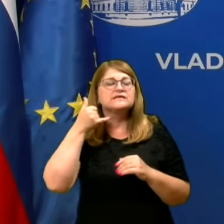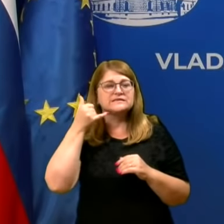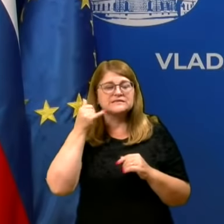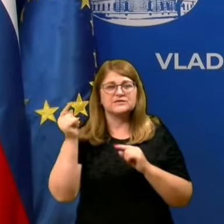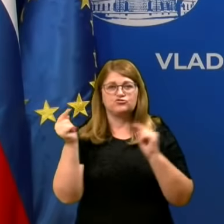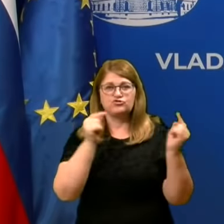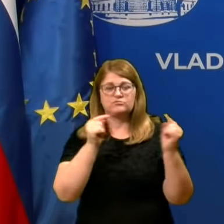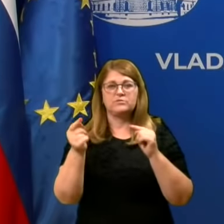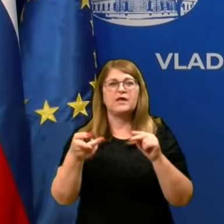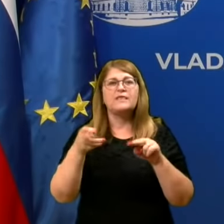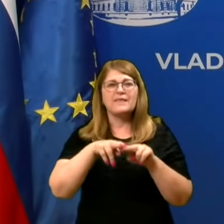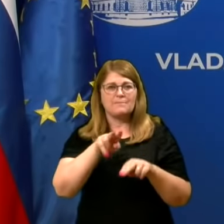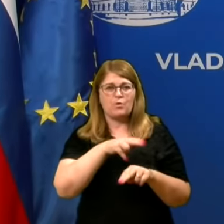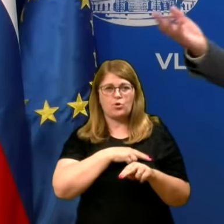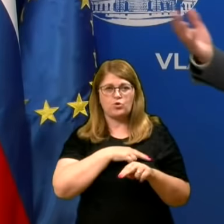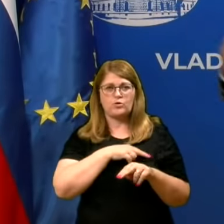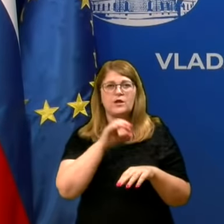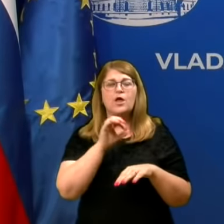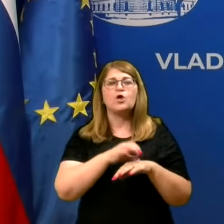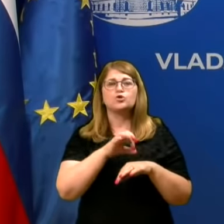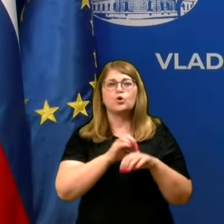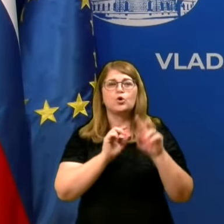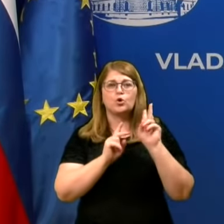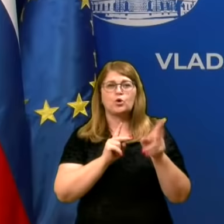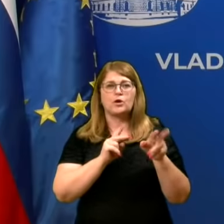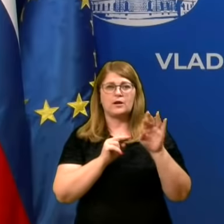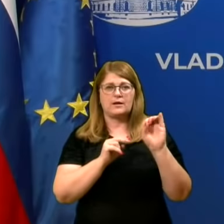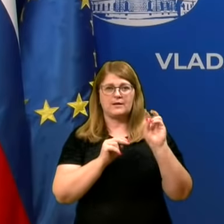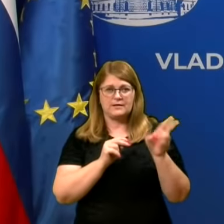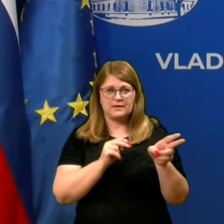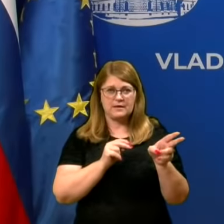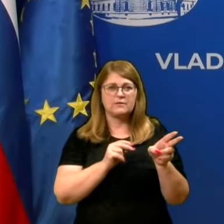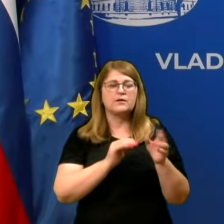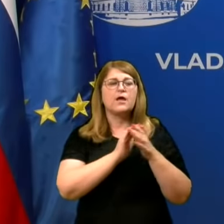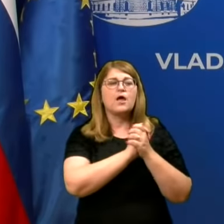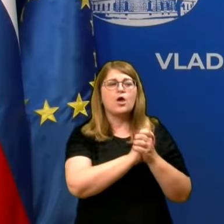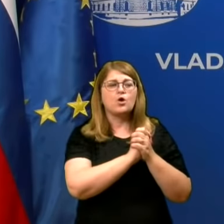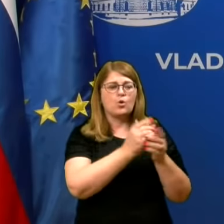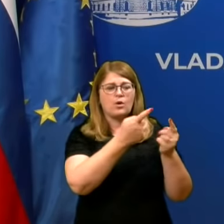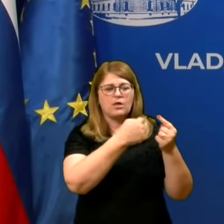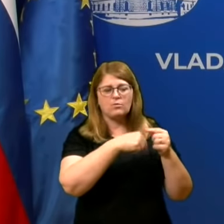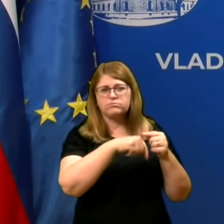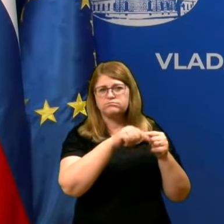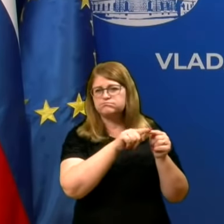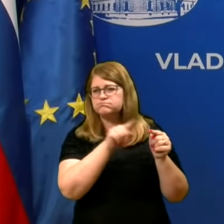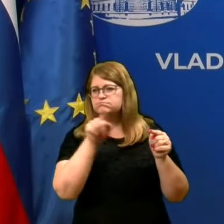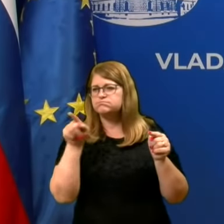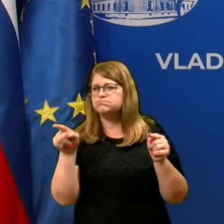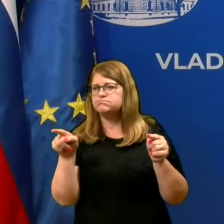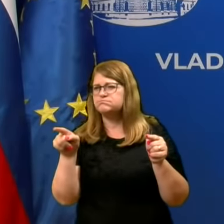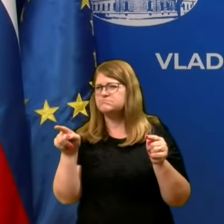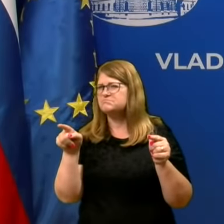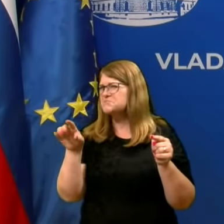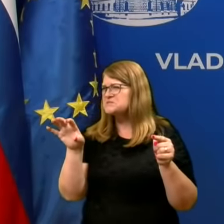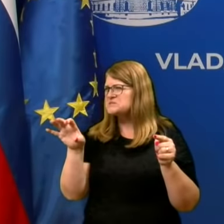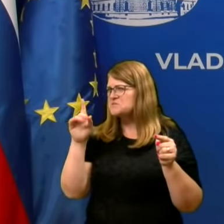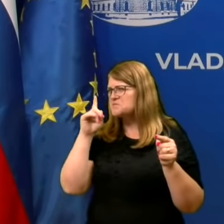najbolj odgovorni dr. Krek z svojim kolegom Capek, mislim, se piše Capek,